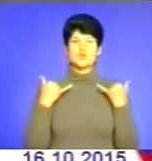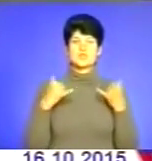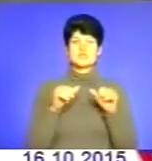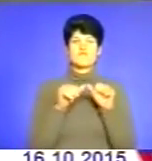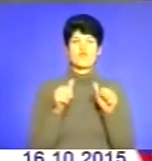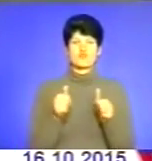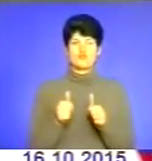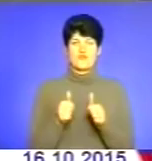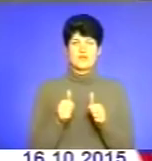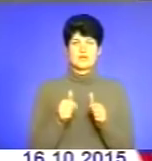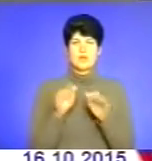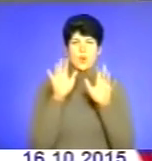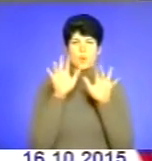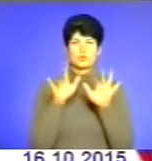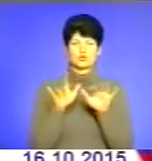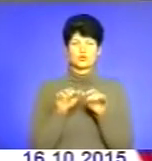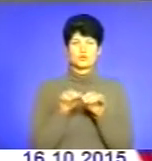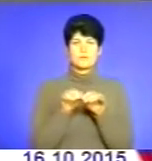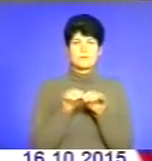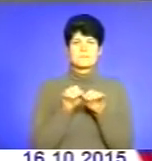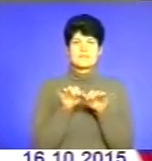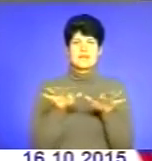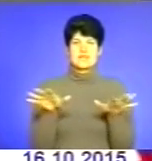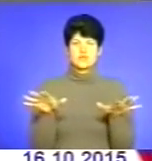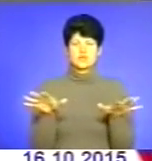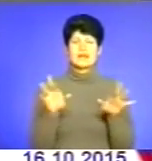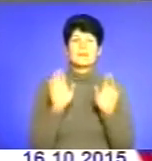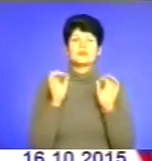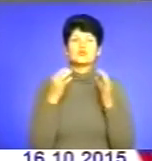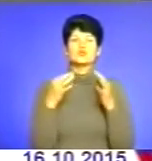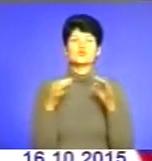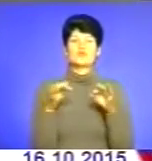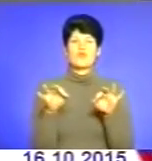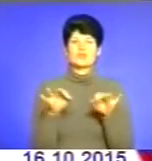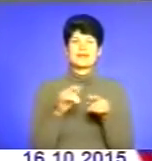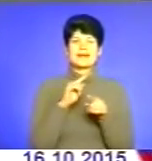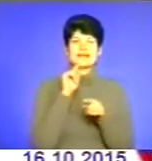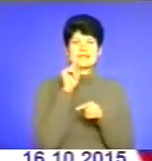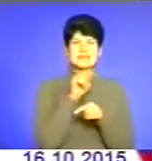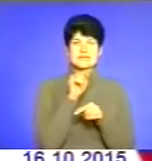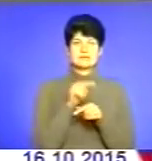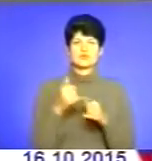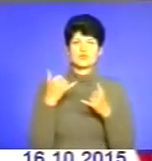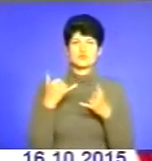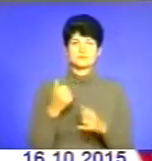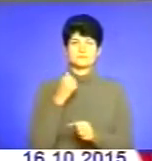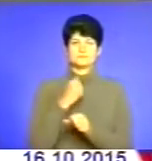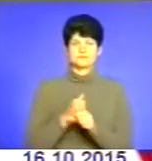комп'ютерну мережу, яка дозволила би їм оперувати сьогодні